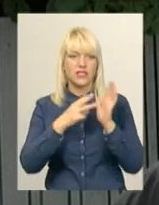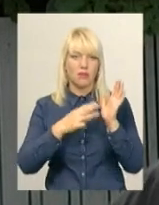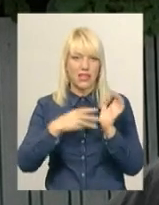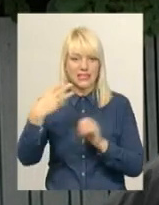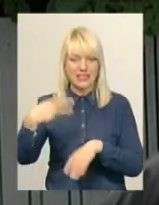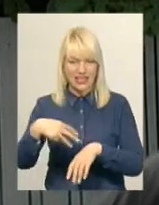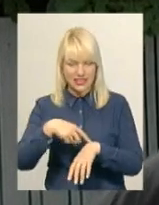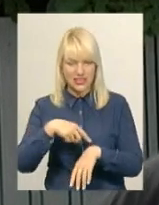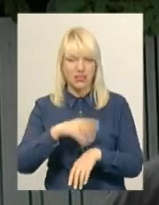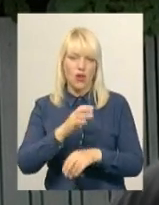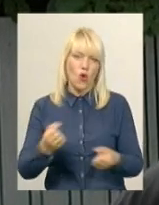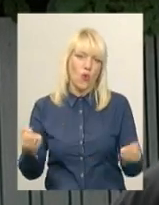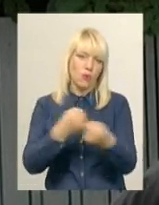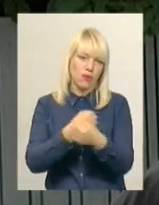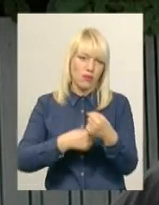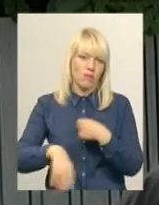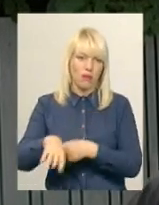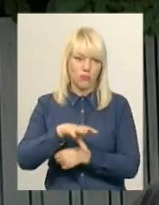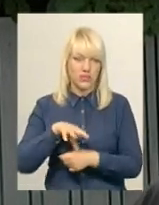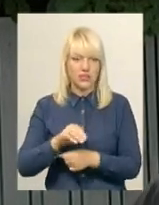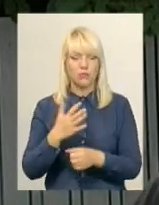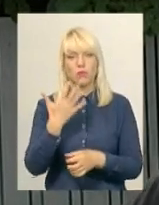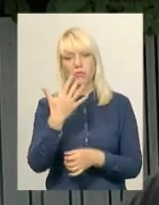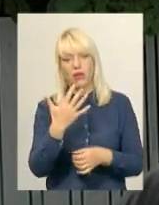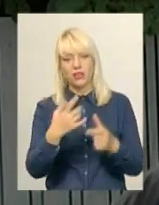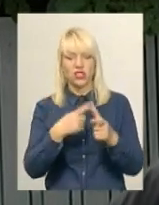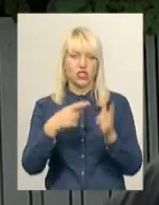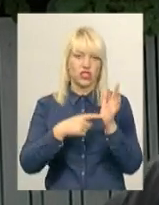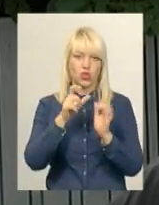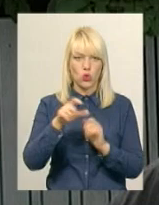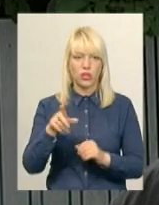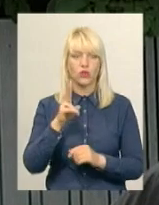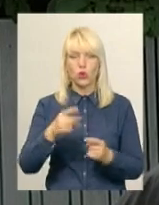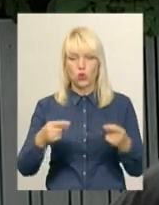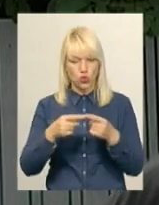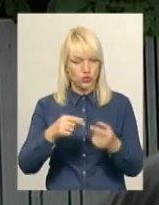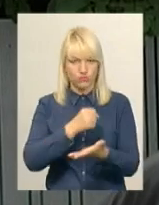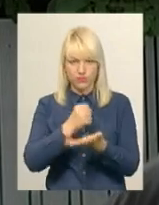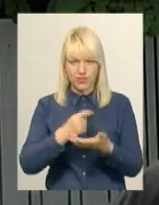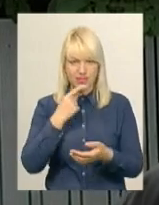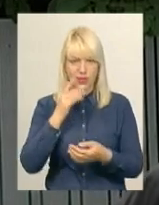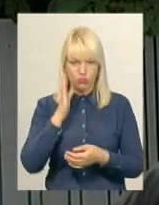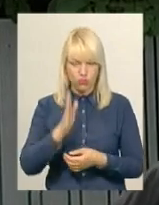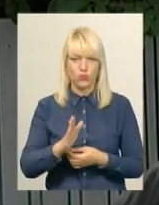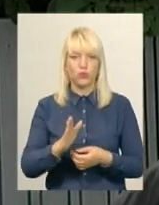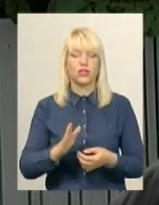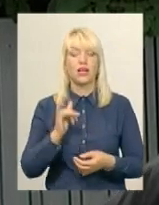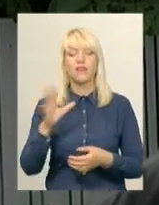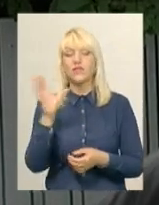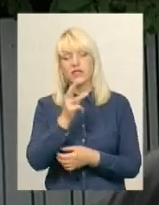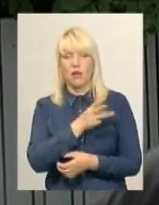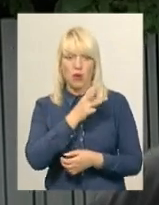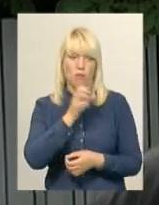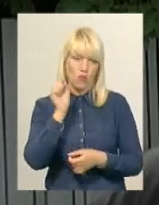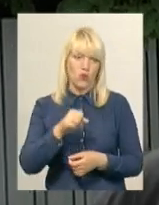початку акції буде близько п'яти-шести людей в піжамах, яких може буде впізнати. Це ті, хто вже точно сказав, що вони будуть. І плюс всі бажаючі, ми